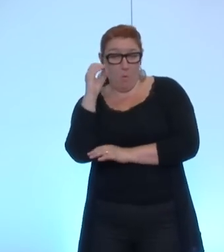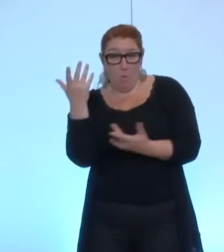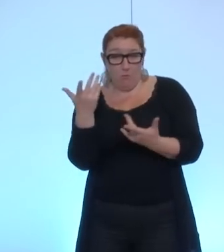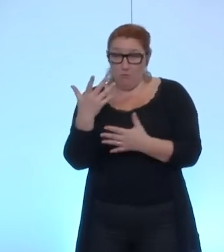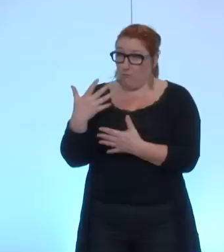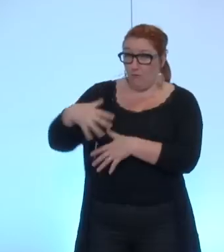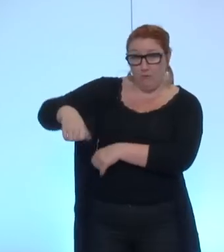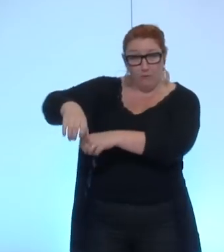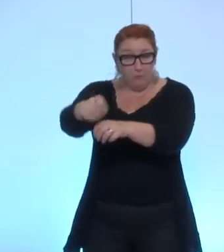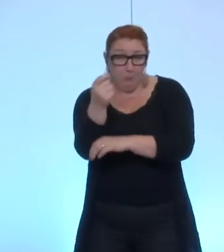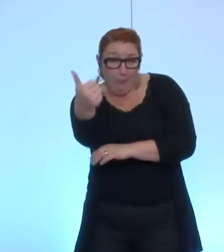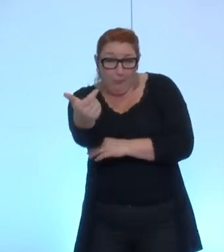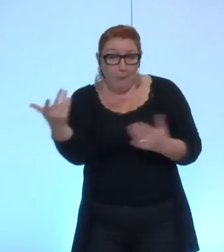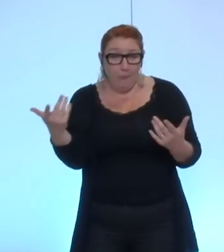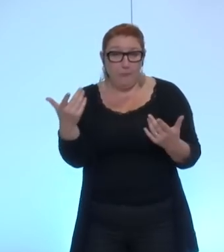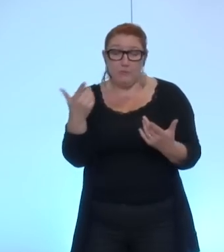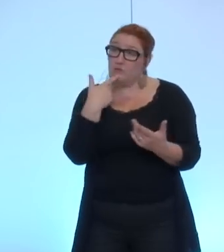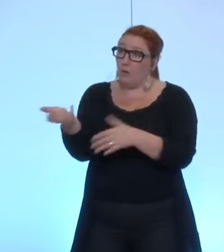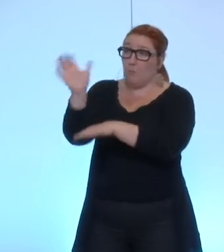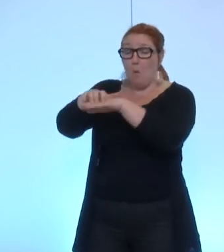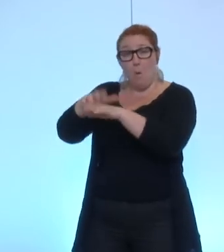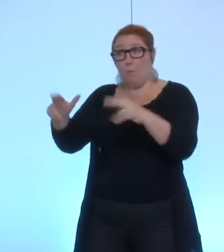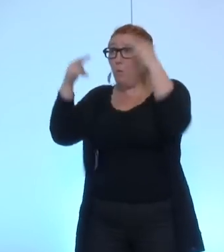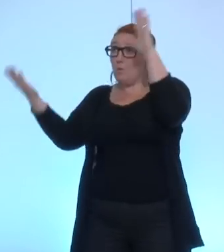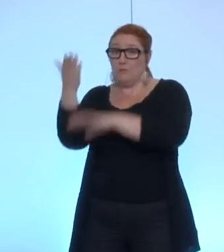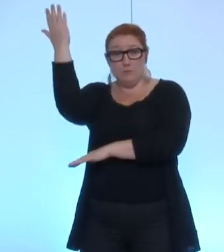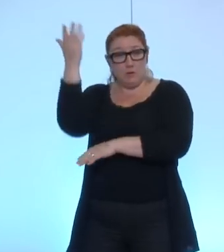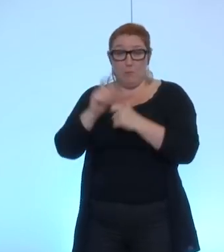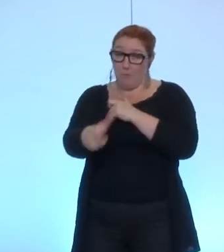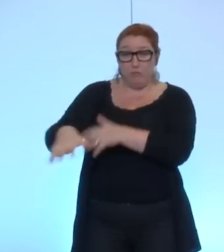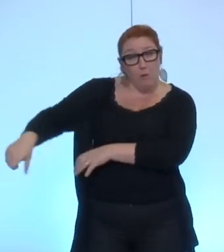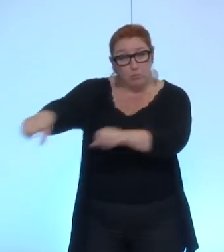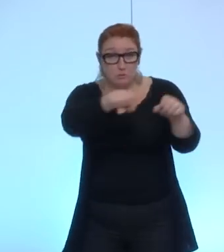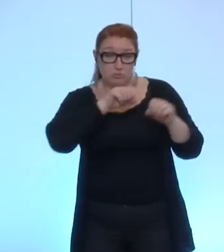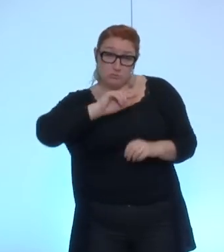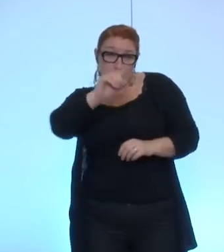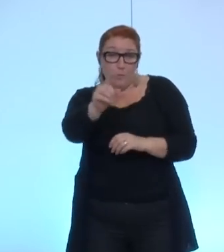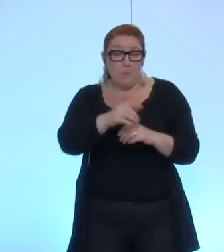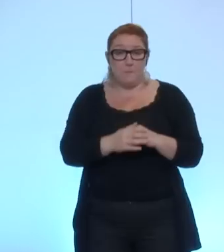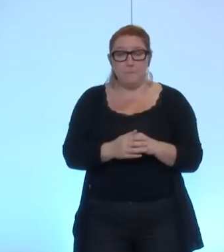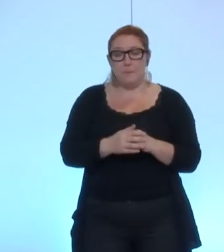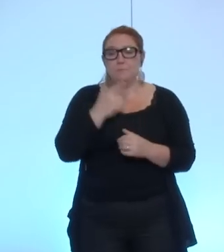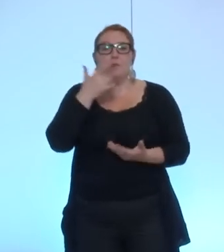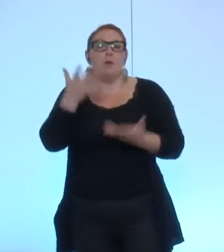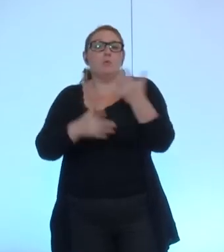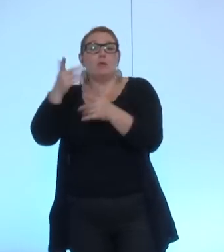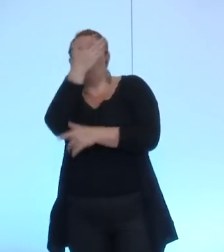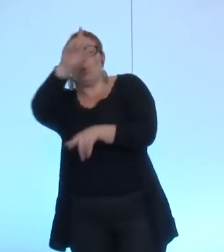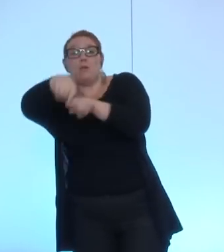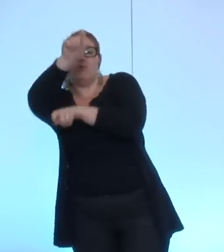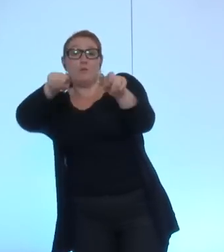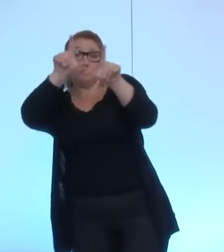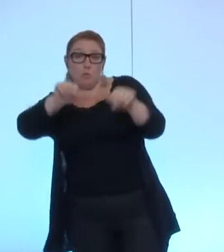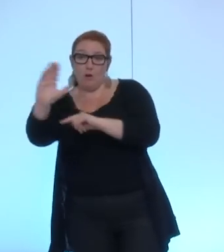des pôles de compétitivité. Alors, peut-être qu'il existe des évaluations qui disent, qui démentent ce que je viens de dire.